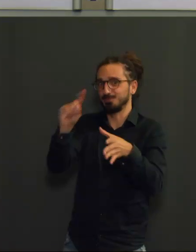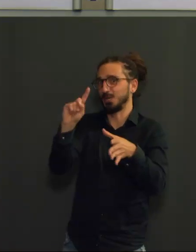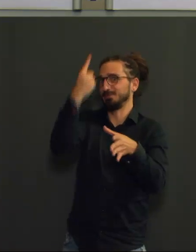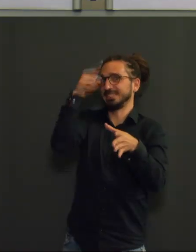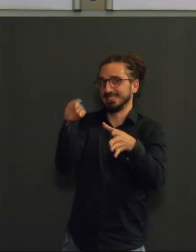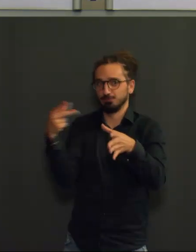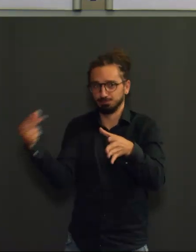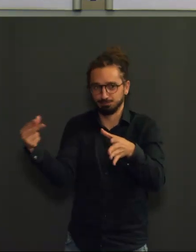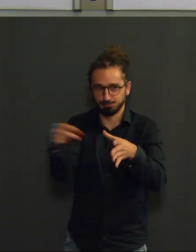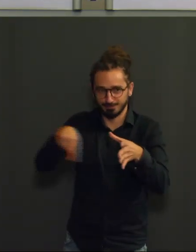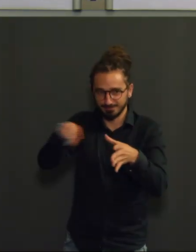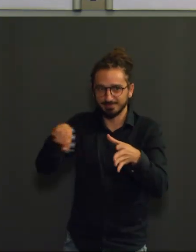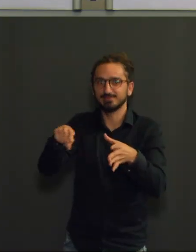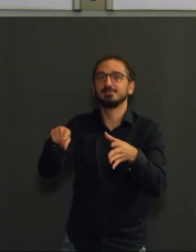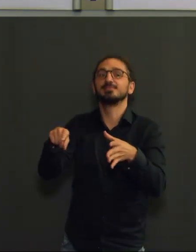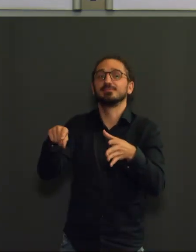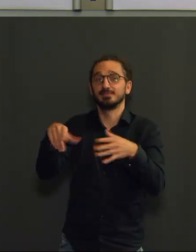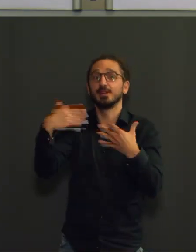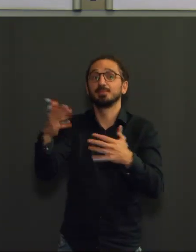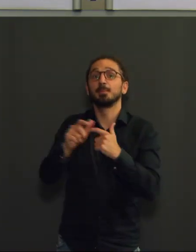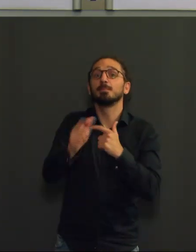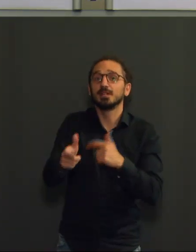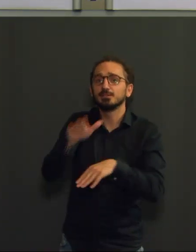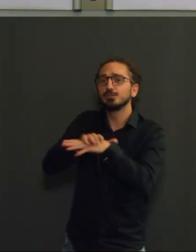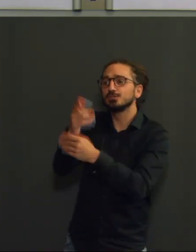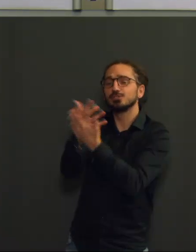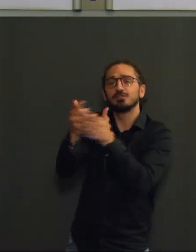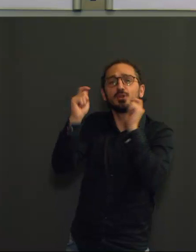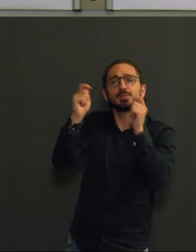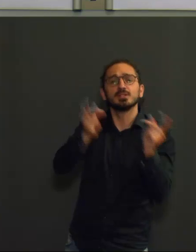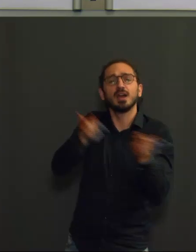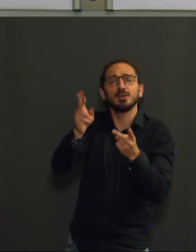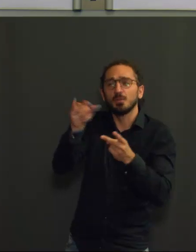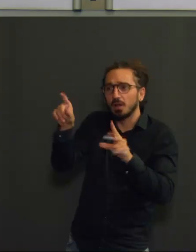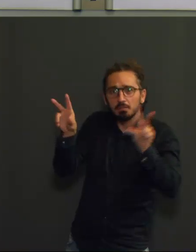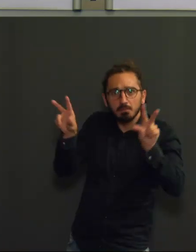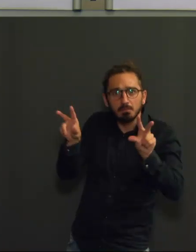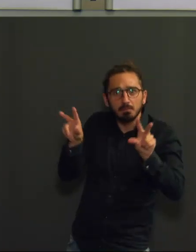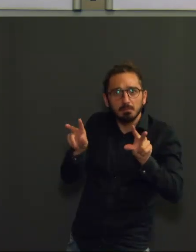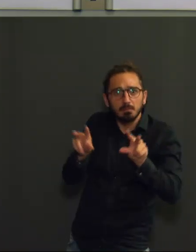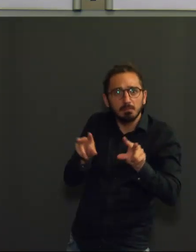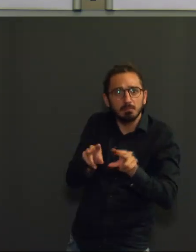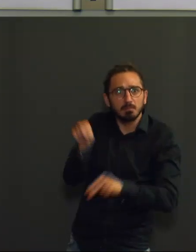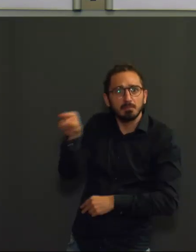faire chuter le nombre d'hospitalisations liées au COVID-19 chez les seniors.